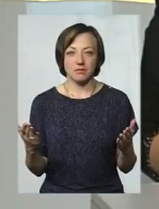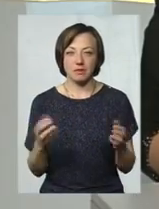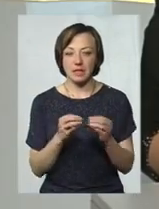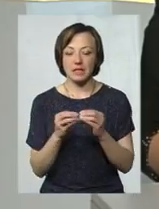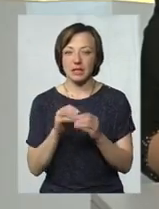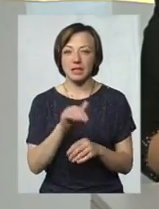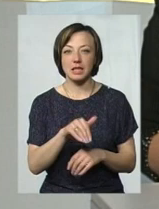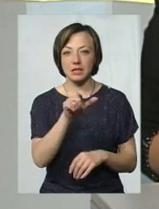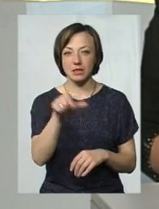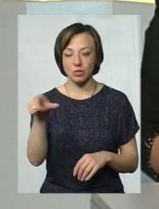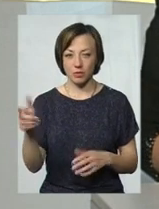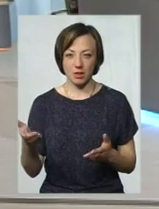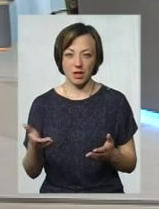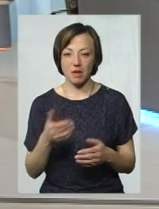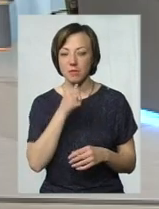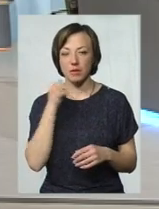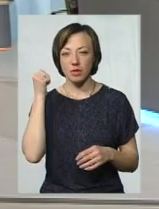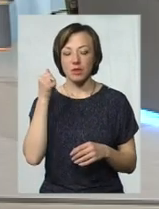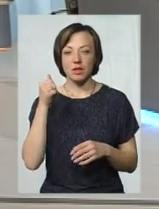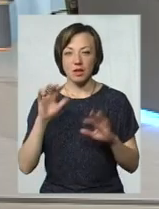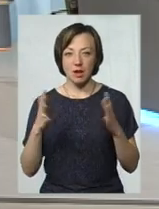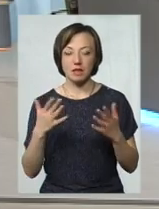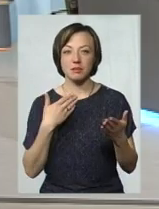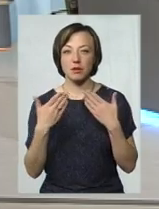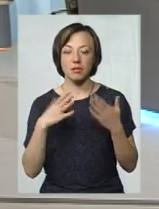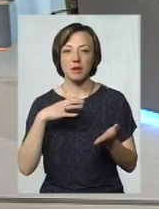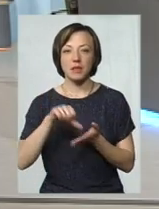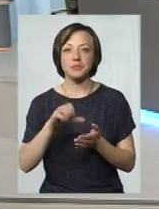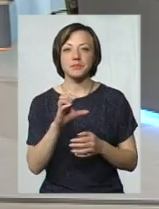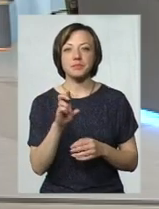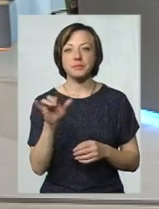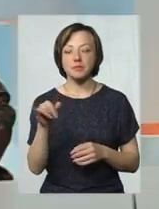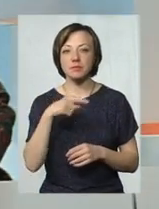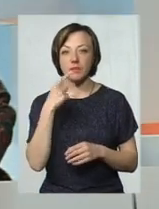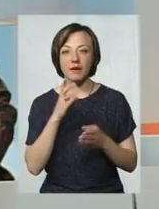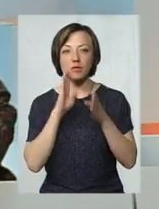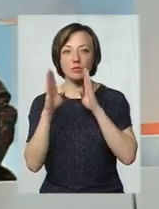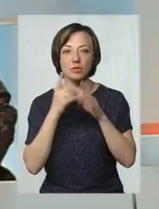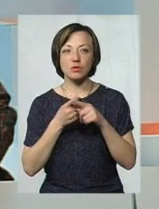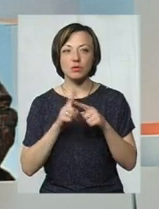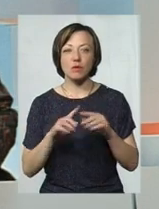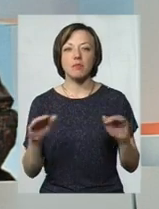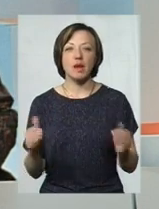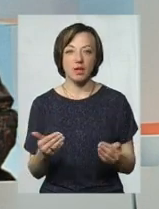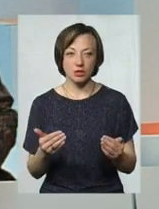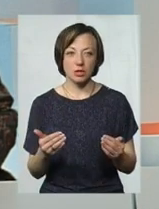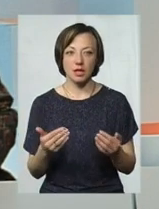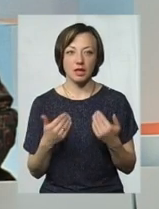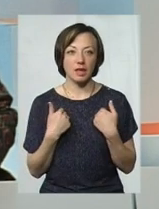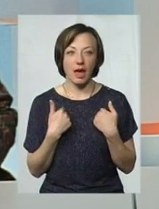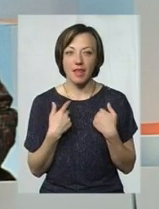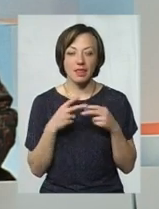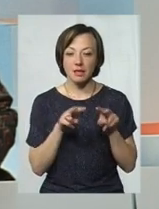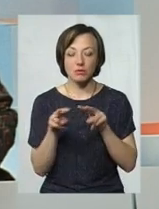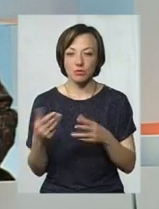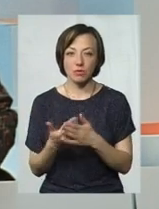користувачів. Ми, коли минулий раз спілкувалися, був працівник СБУ, сказав, що в Фейсбуці на цього набагато менше. Я не слідкую за